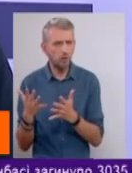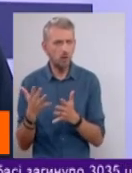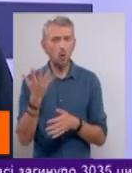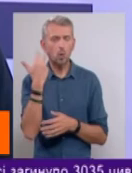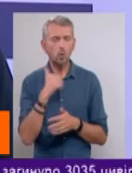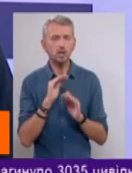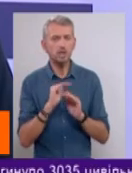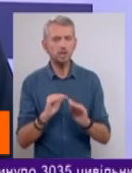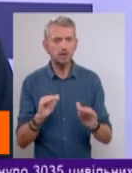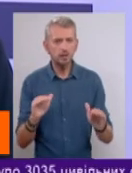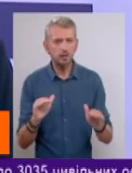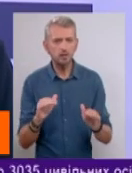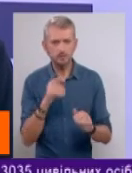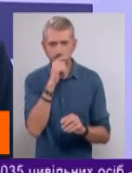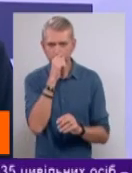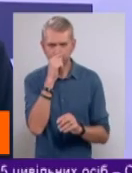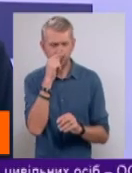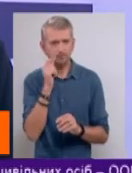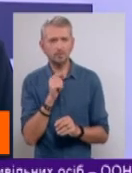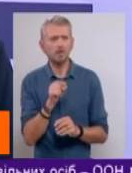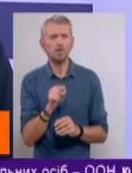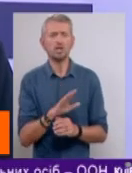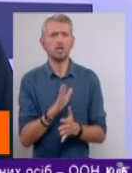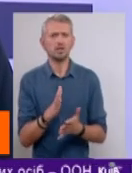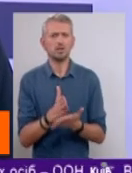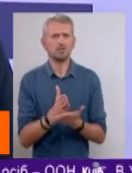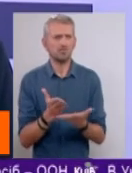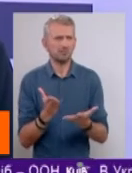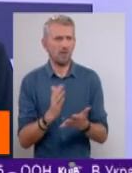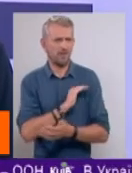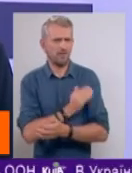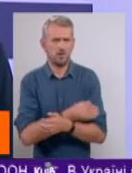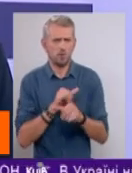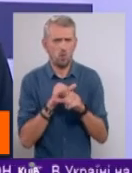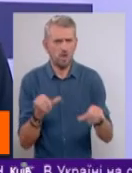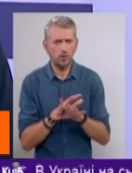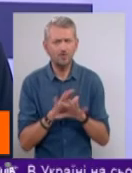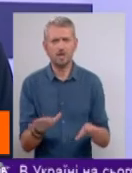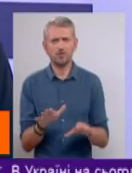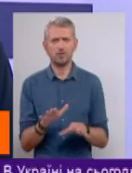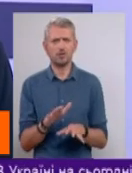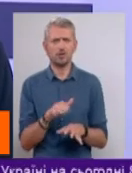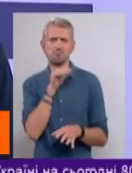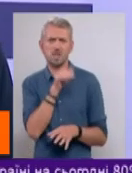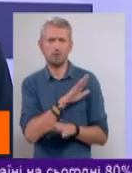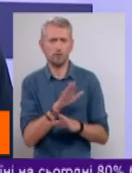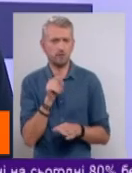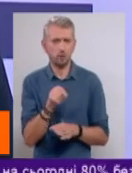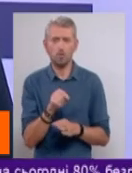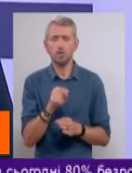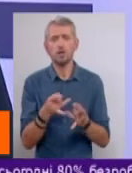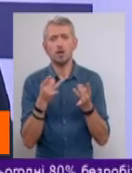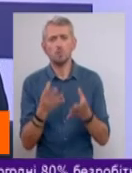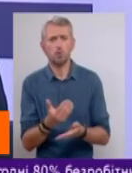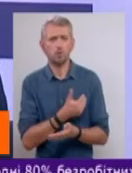коли діти, вони не являються такими, наскільки фізично розвинтими, вони не являються там професіоналами в цьому, але вони просто